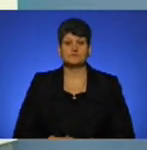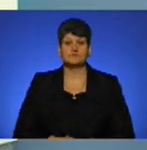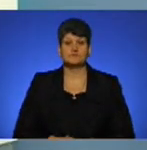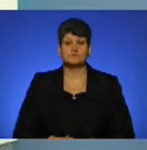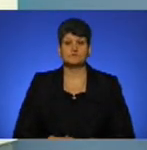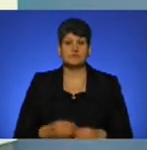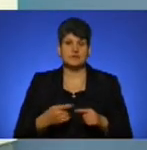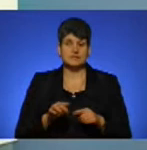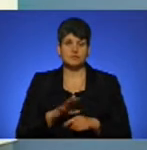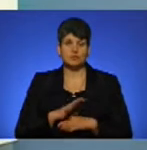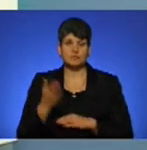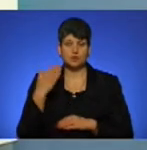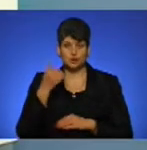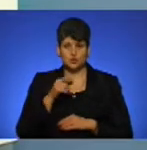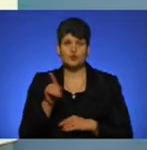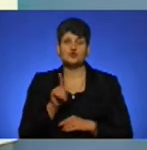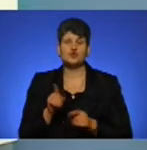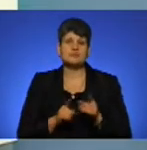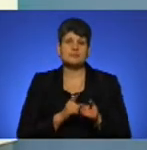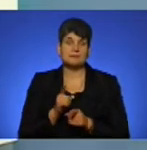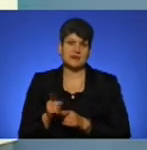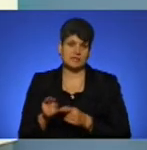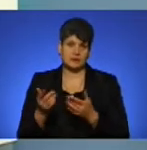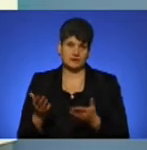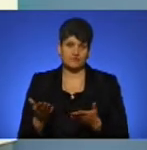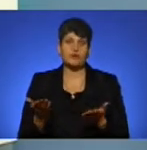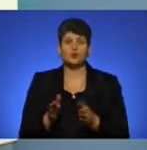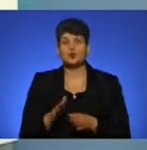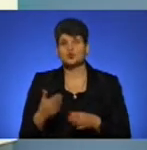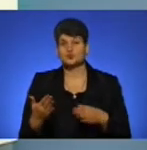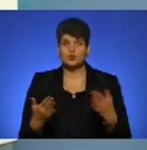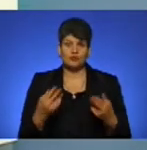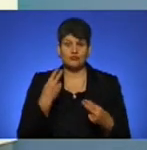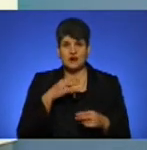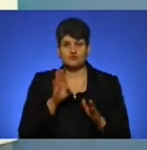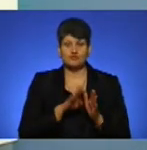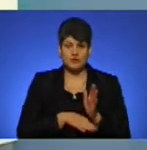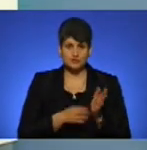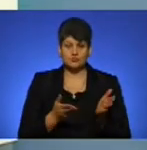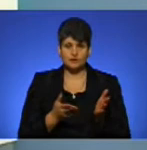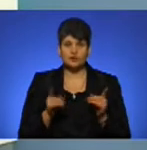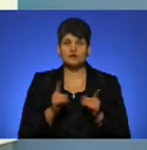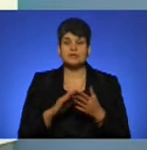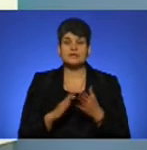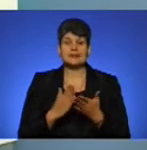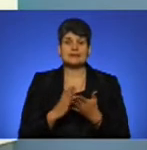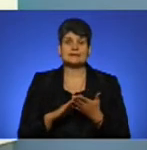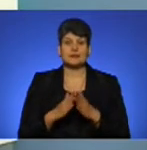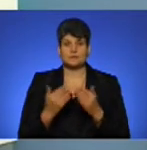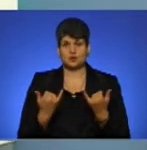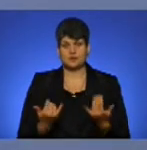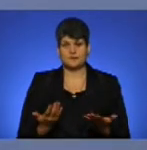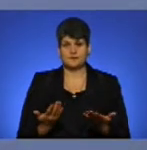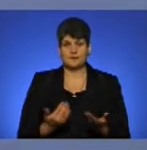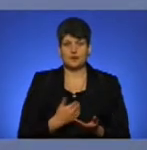Це було минулого року. Скажіть, будь ласка, що змінилося? В яку сторону, в кращу чи в гіршу? Що є станом на сьогодні? Ну,